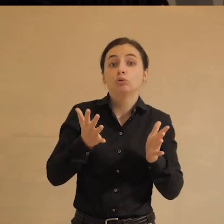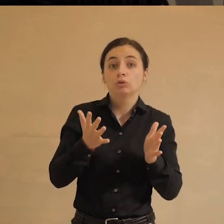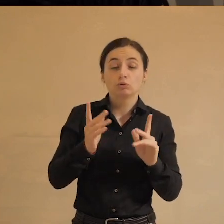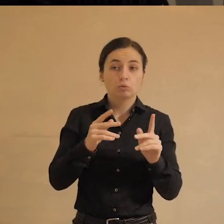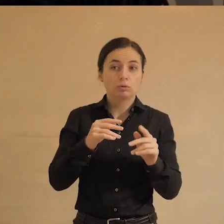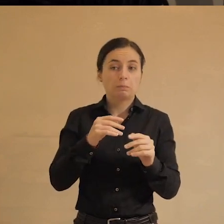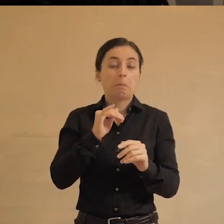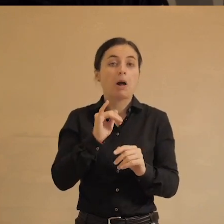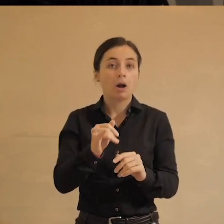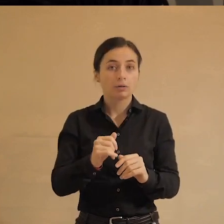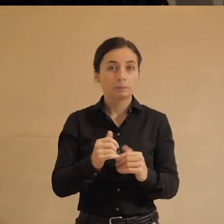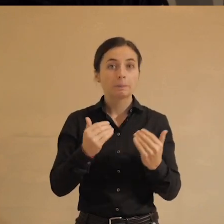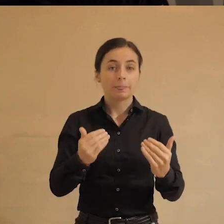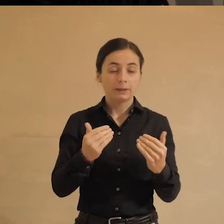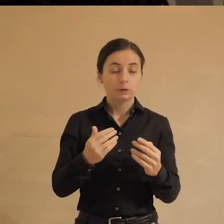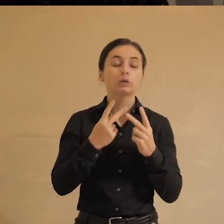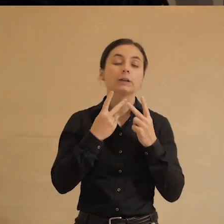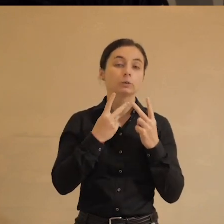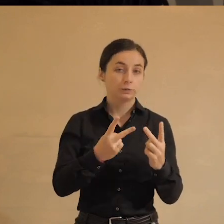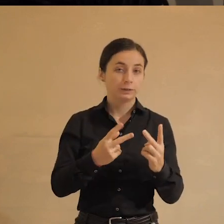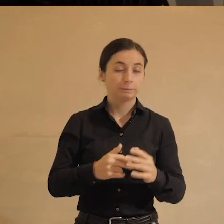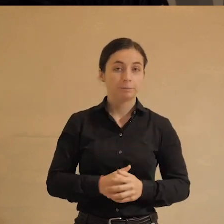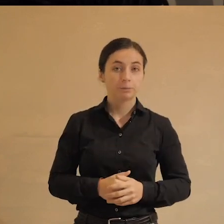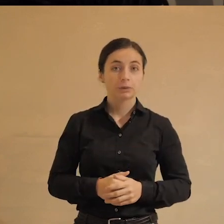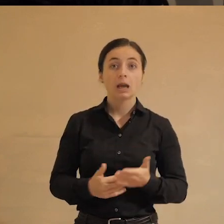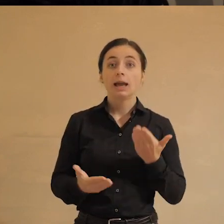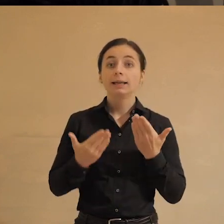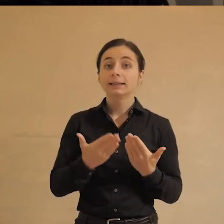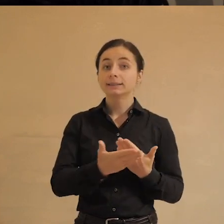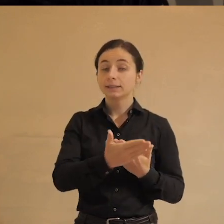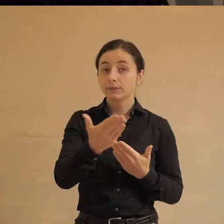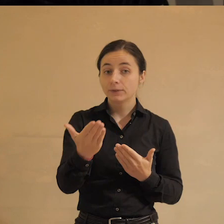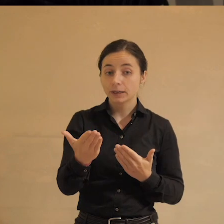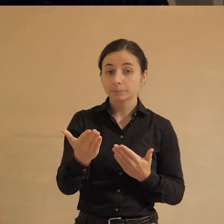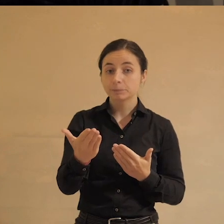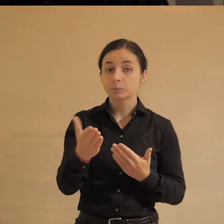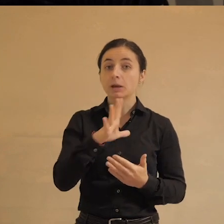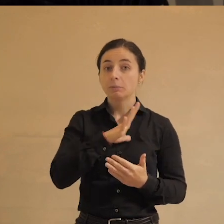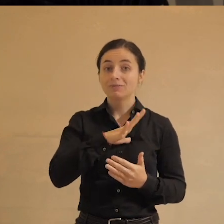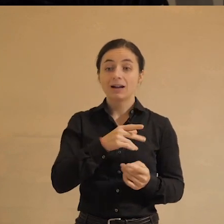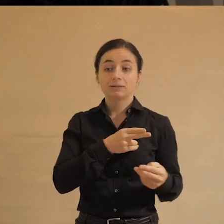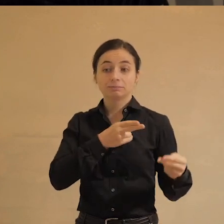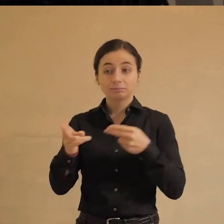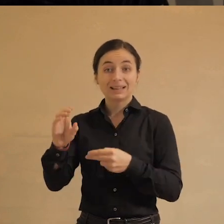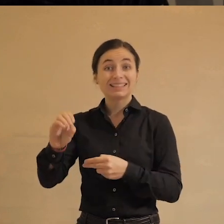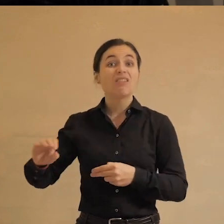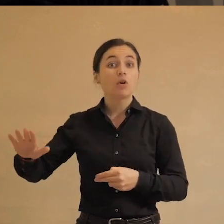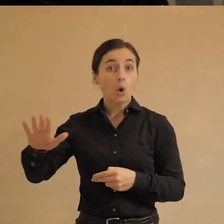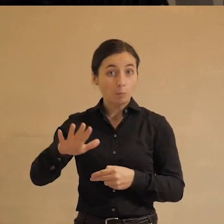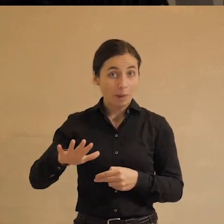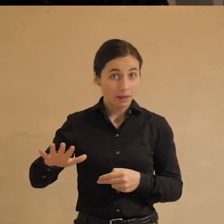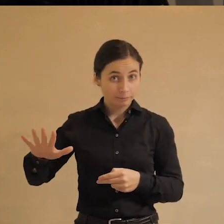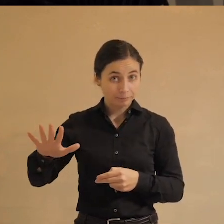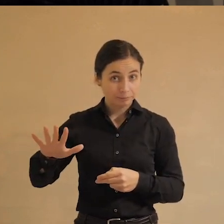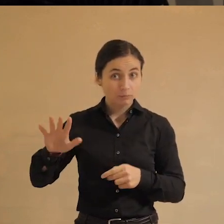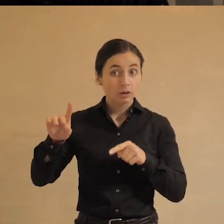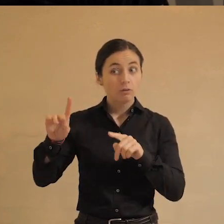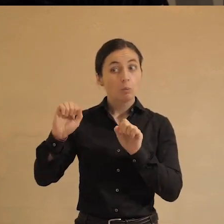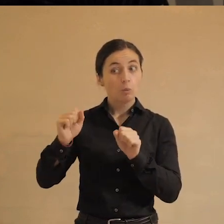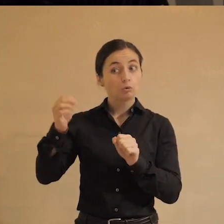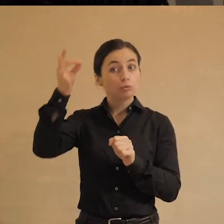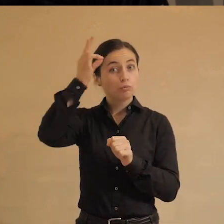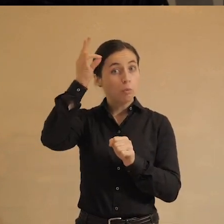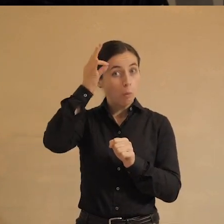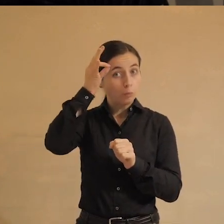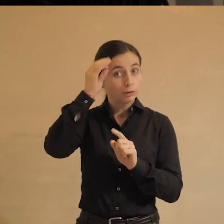-то дурное. Сейчас мы это с вами опять же поглядим. Если вы, не если вы бывали в Европе, а когда вы еще бывали в Европе, вы, может быть,